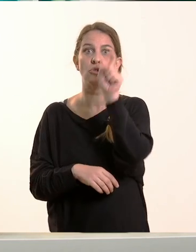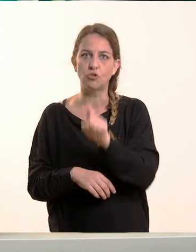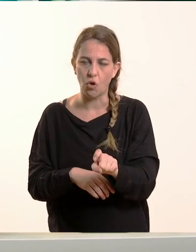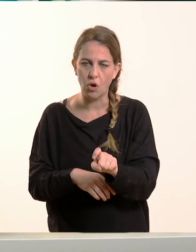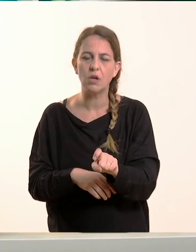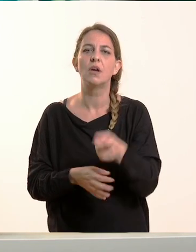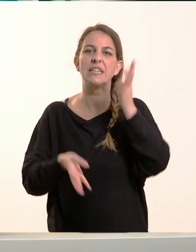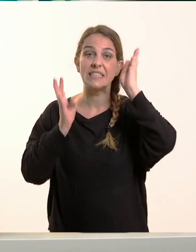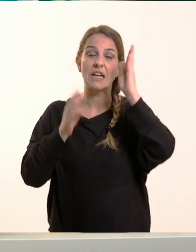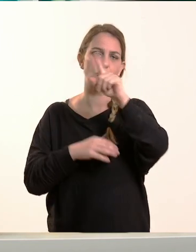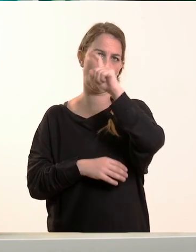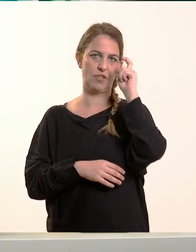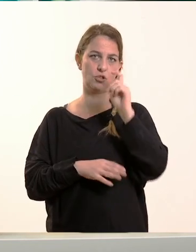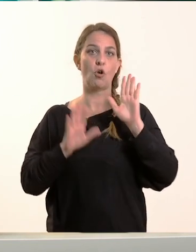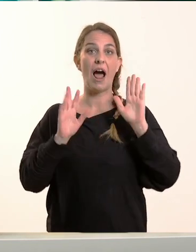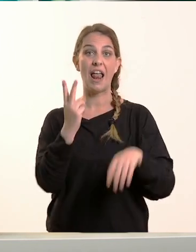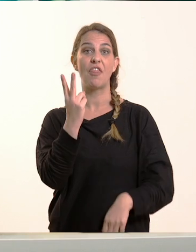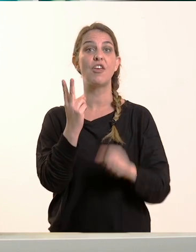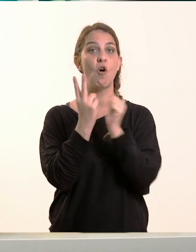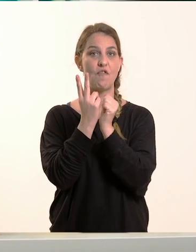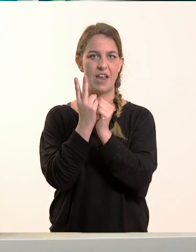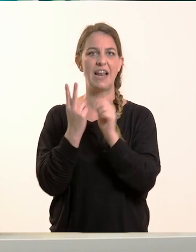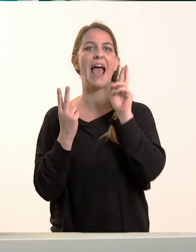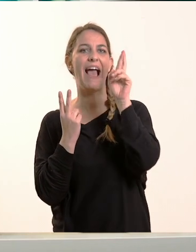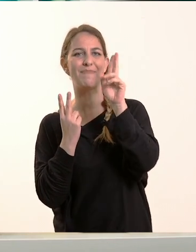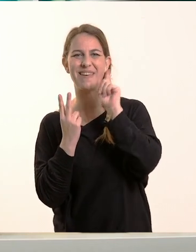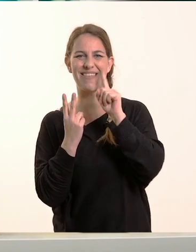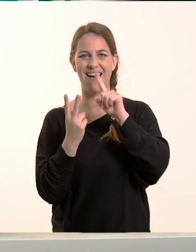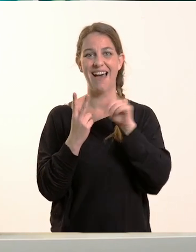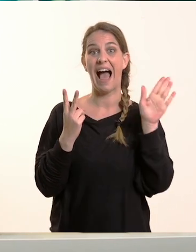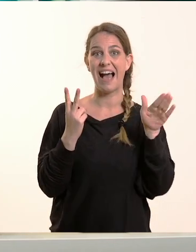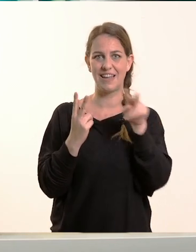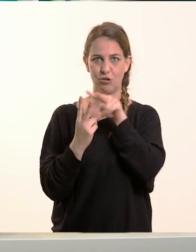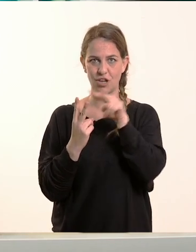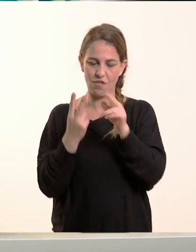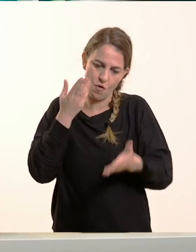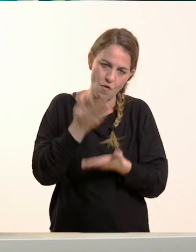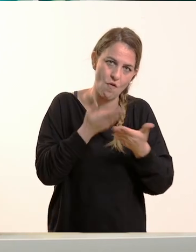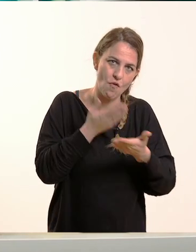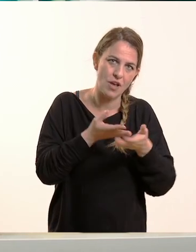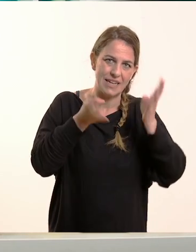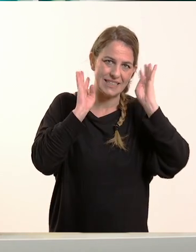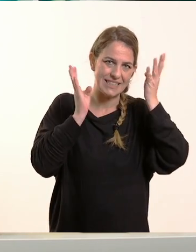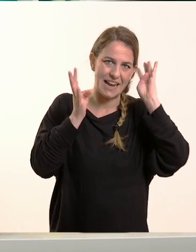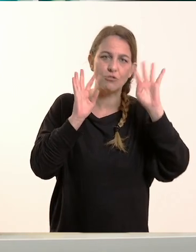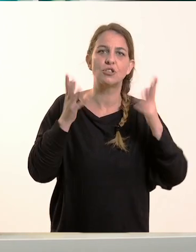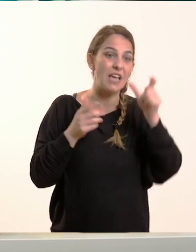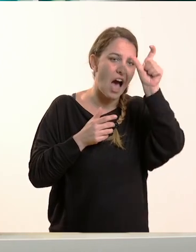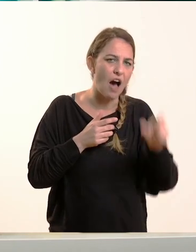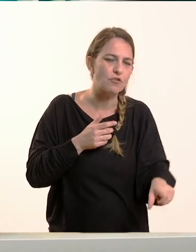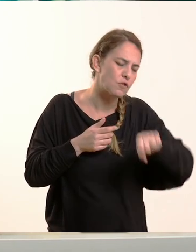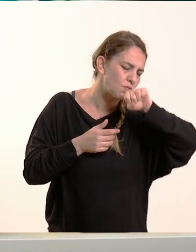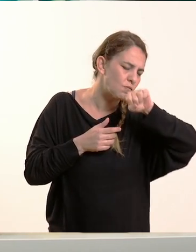φίλοι του, ο Άγγελος και η Ελπίδα, τον βοηθούν να κάνει εξάσκηση στη μουσική, που είναι η μεγάλη του αγάπη.